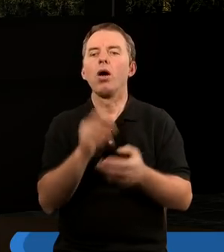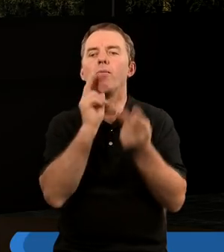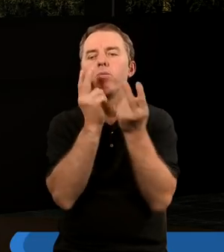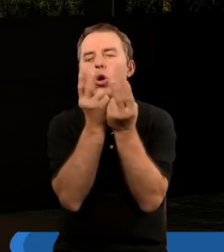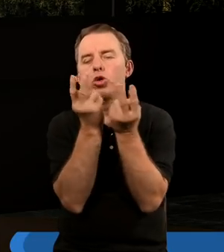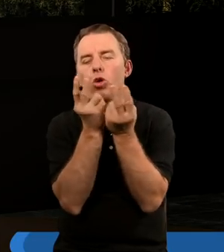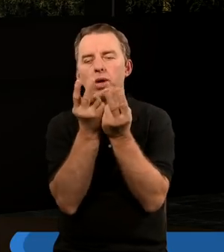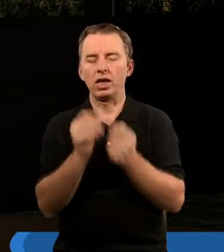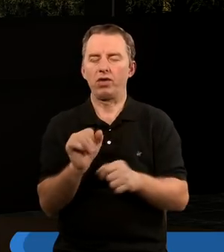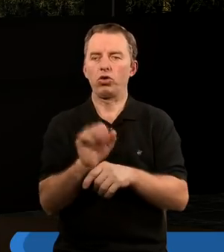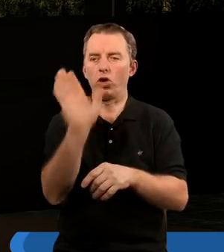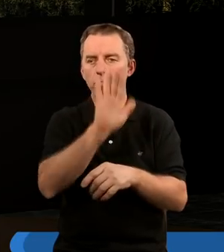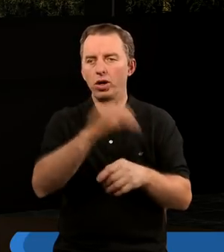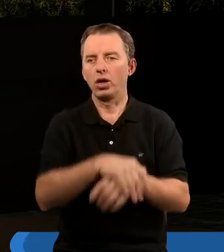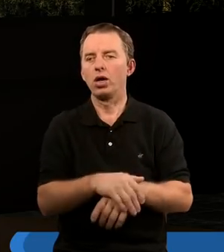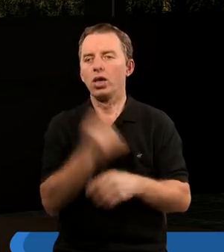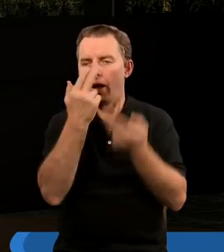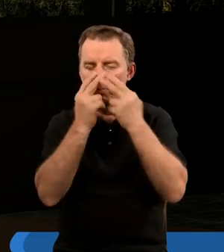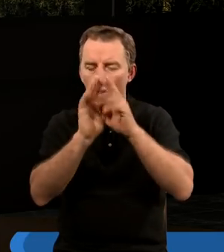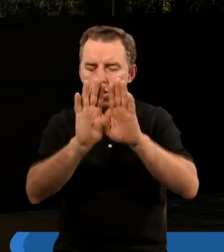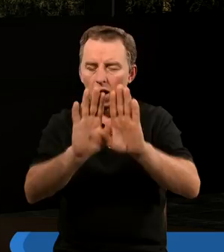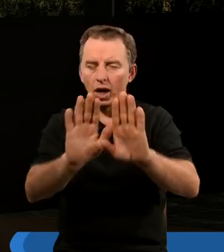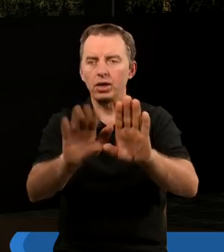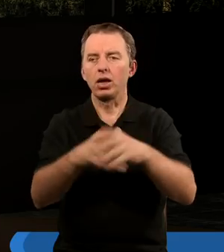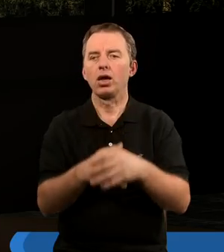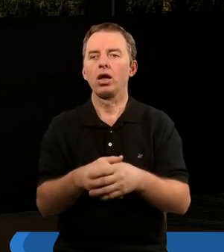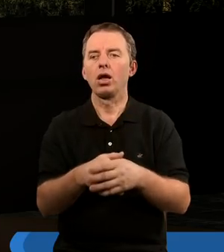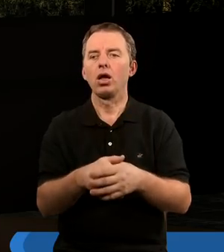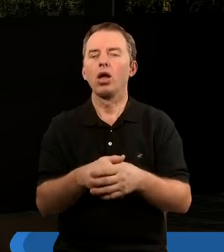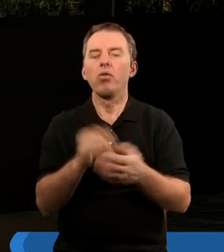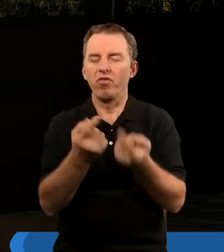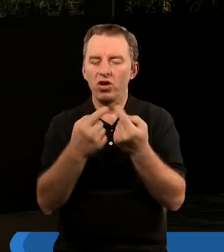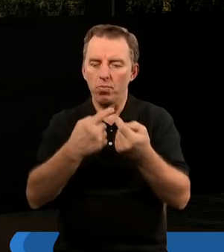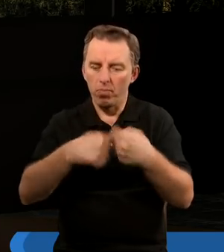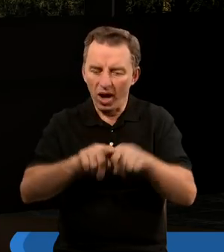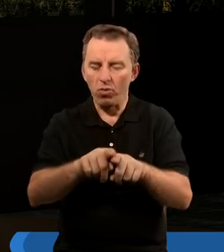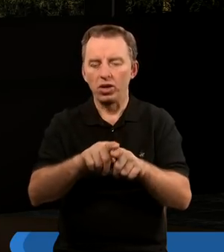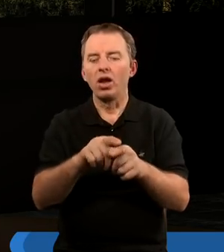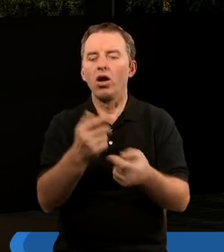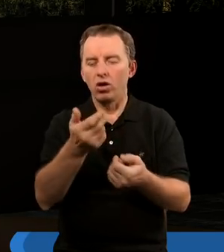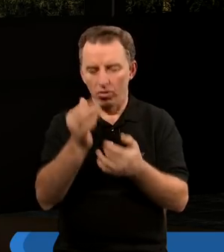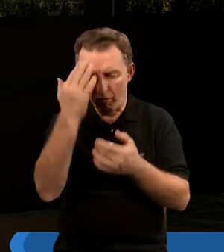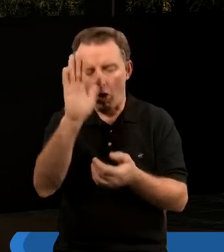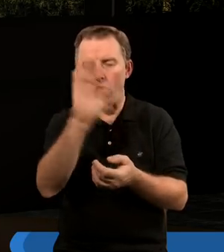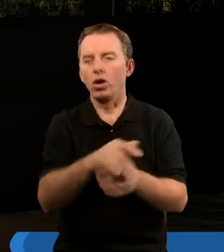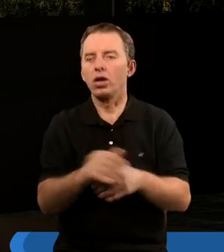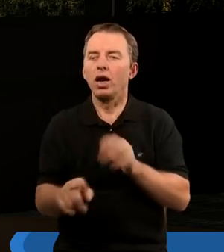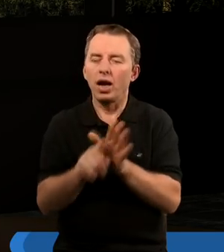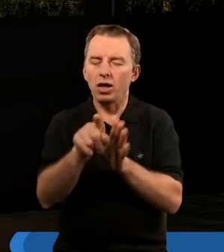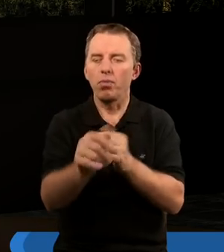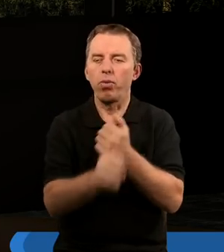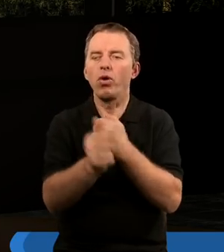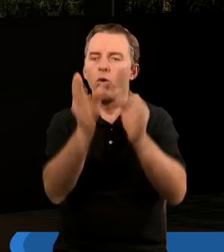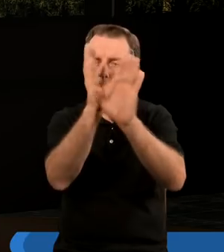podobieństwo do Boga, to jak pokazał, jak wypełnić Bożą wolę, to były konkretne powody do tego, by